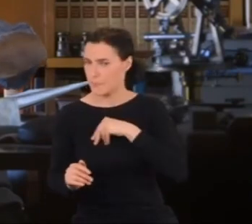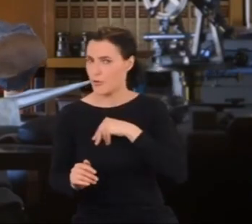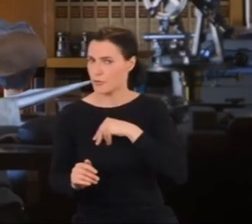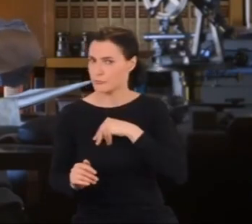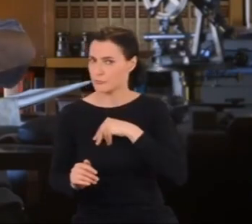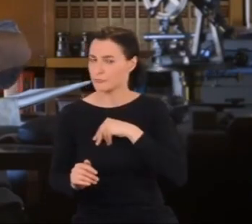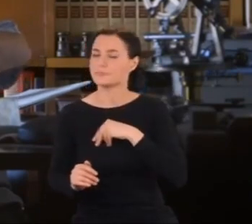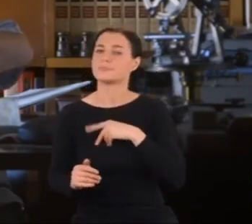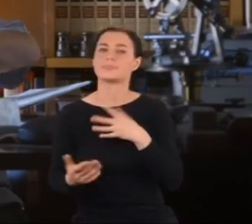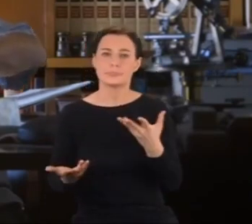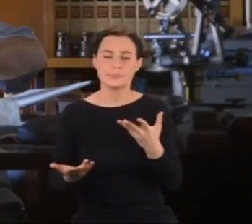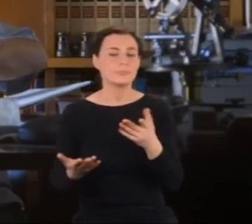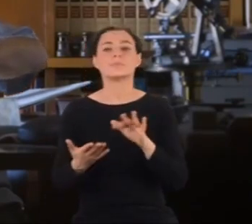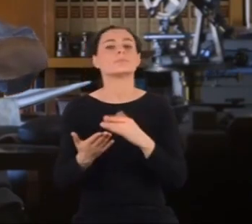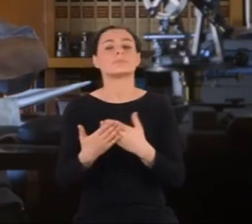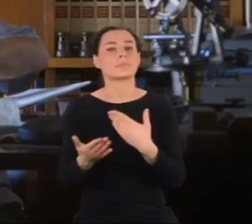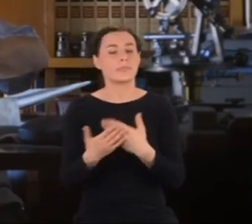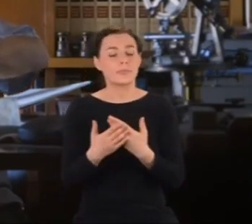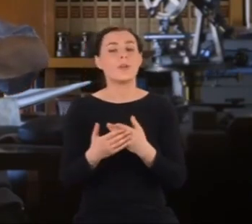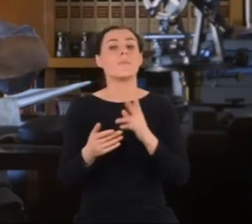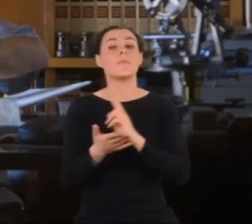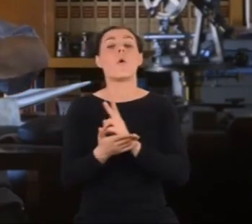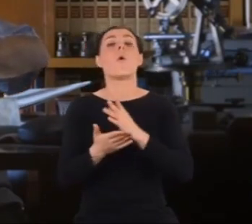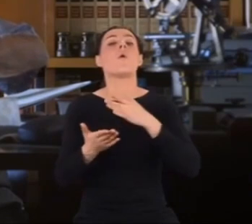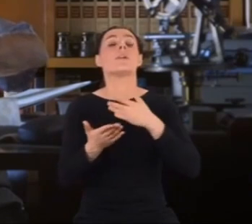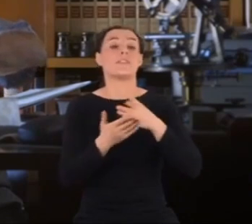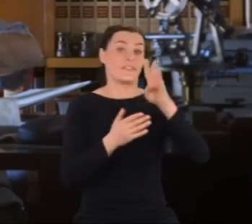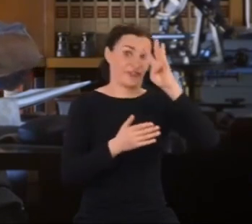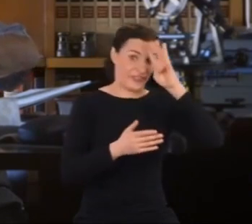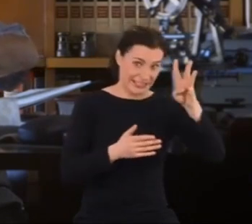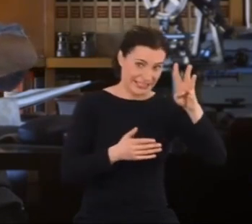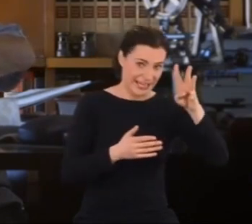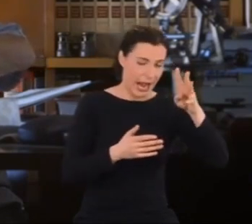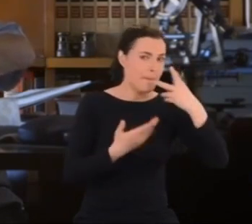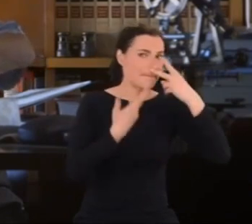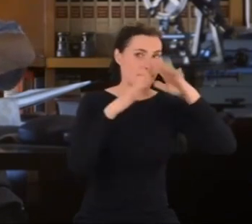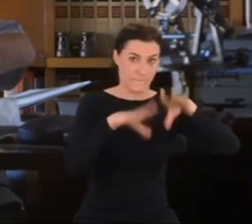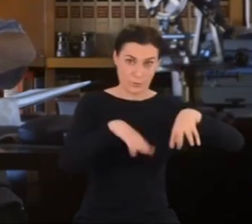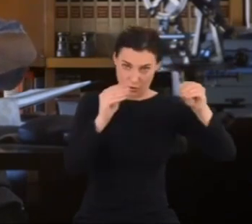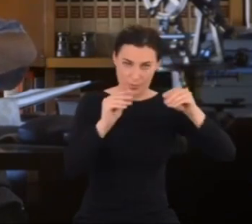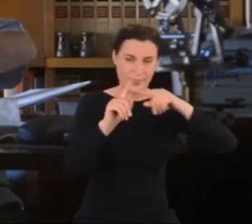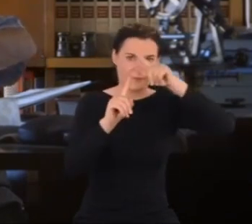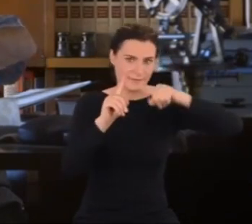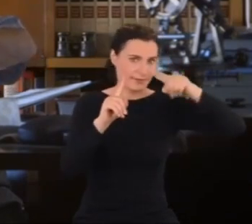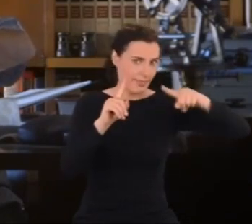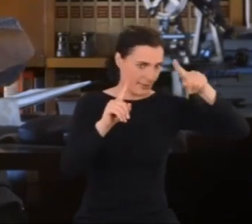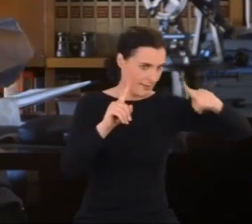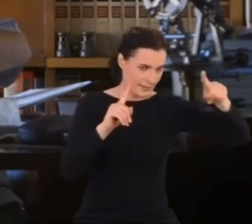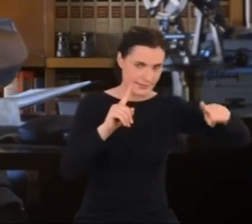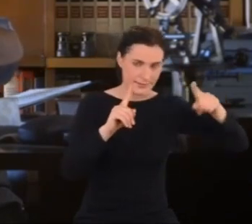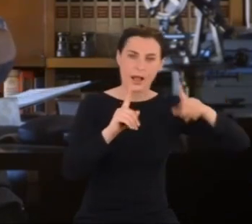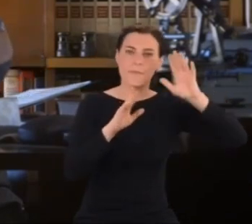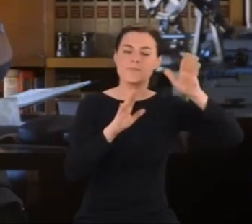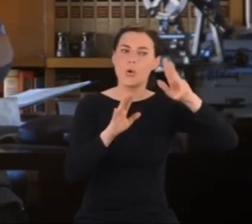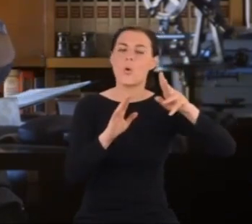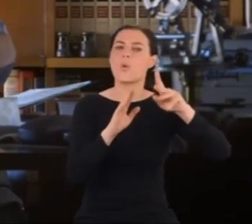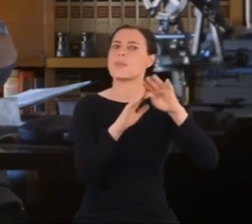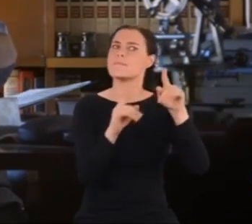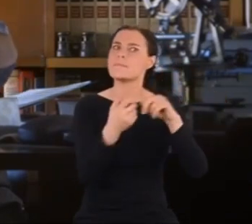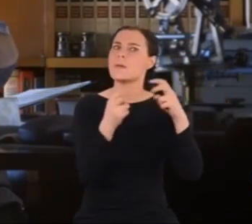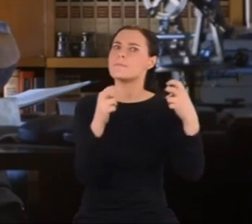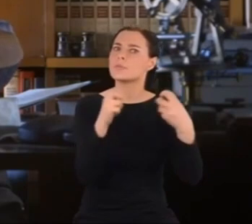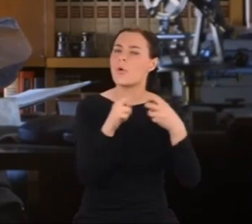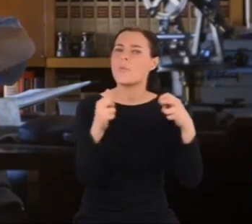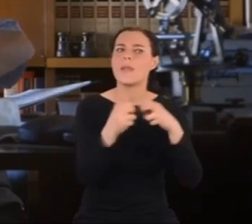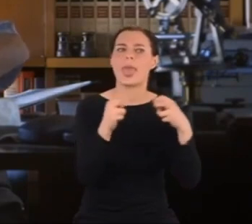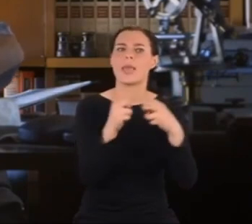We wstępie wychodzi od fizyki klasycznej i jej postrzegania statystyki. Potem stopniowo, przywołując także problem